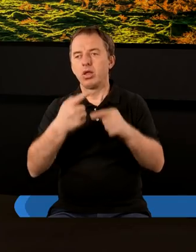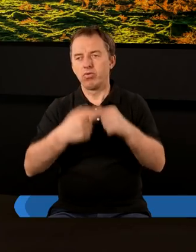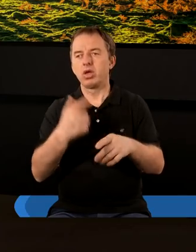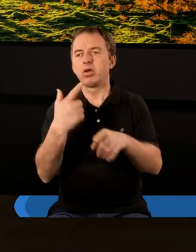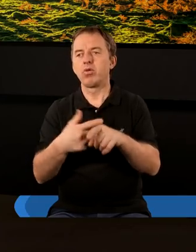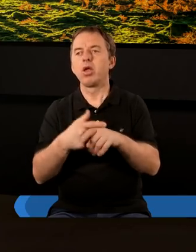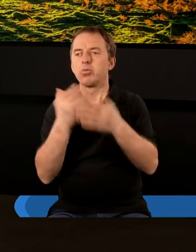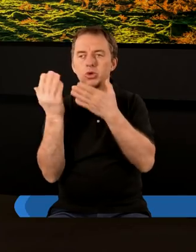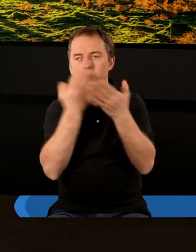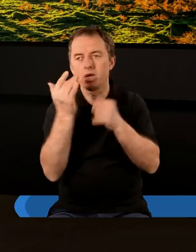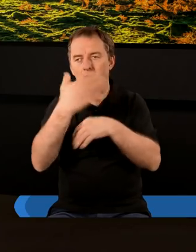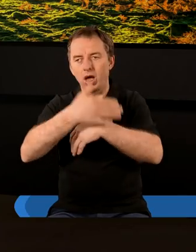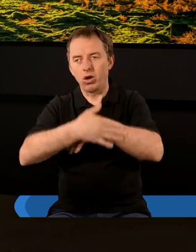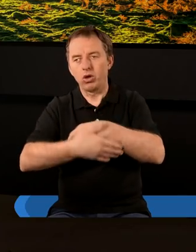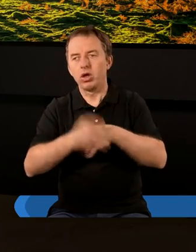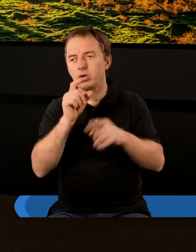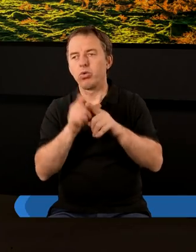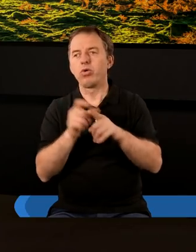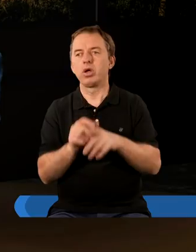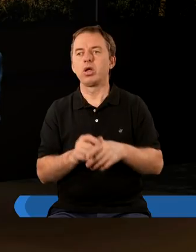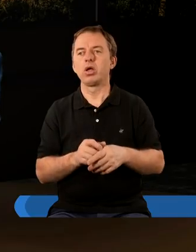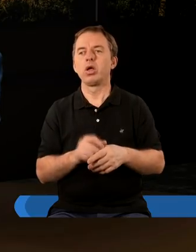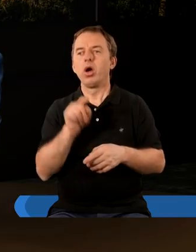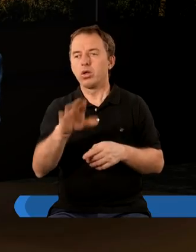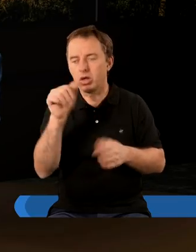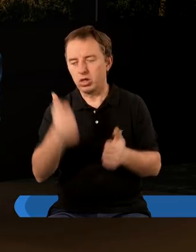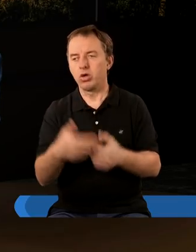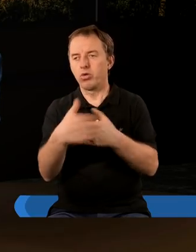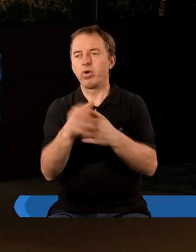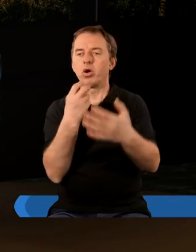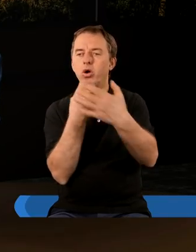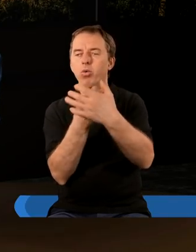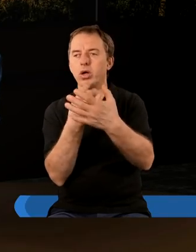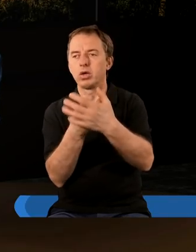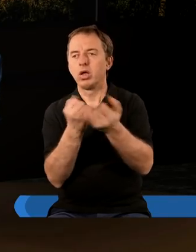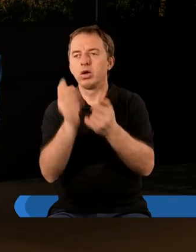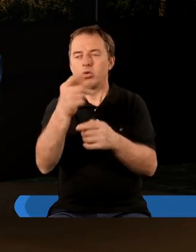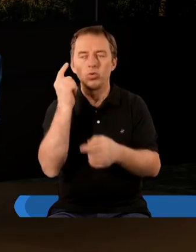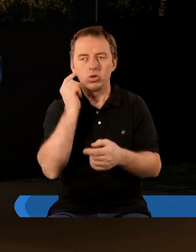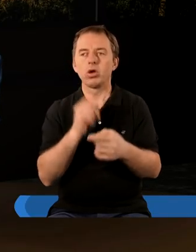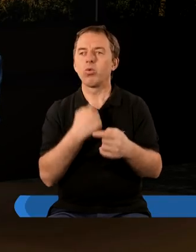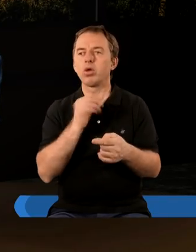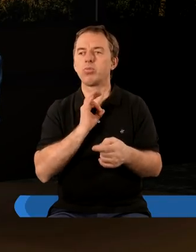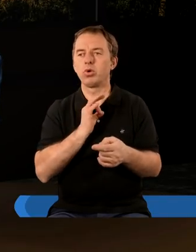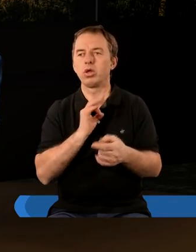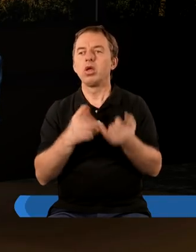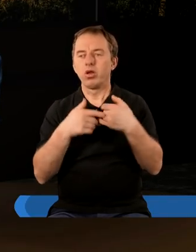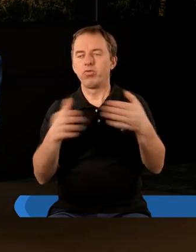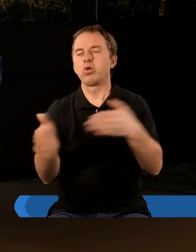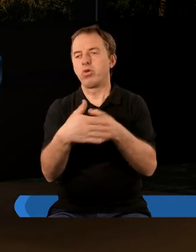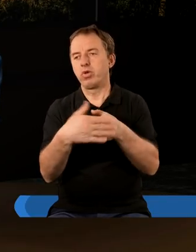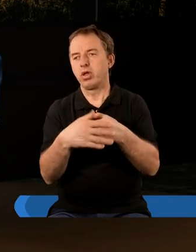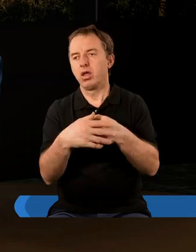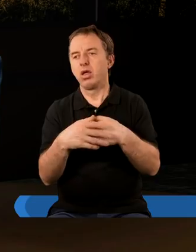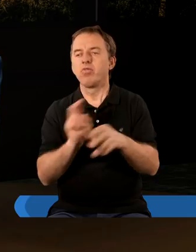w wersecie 20 przeczytajmy na koniec jeszcze te słowa oto stoję u drzwi i kołaczę jeśli ktoś usłyszy głos mój